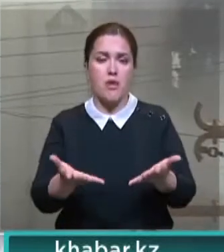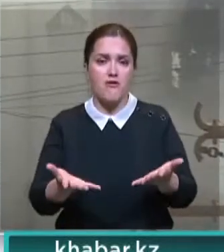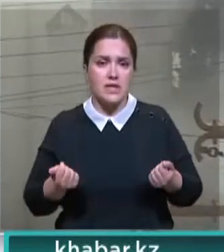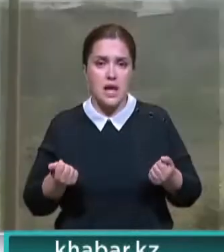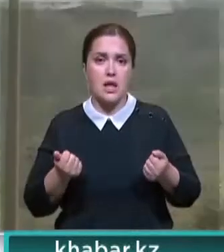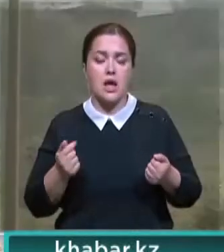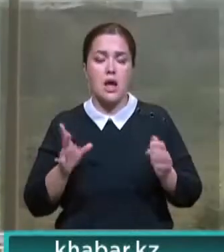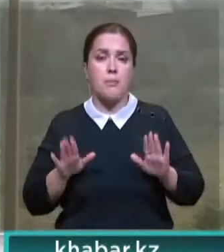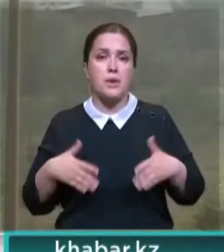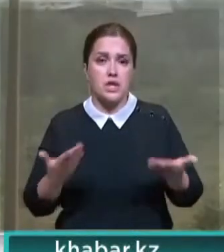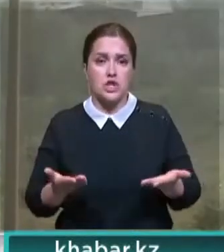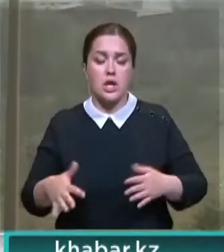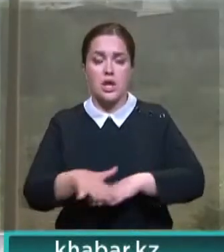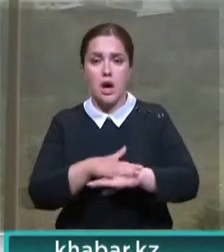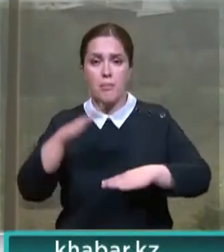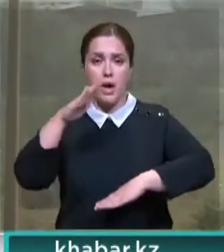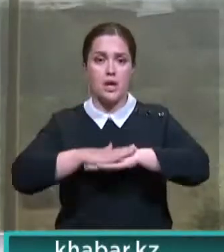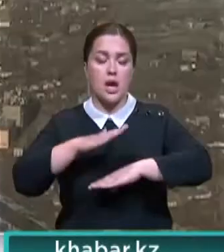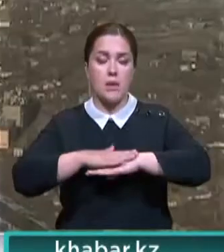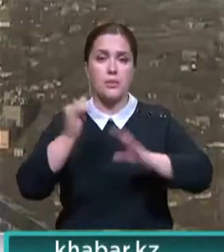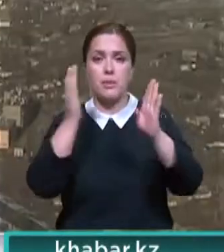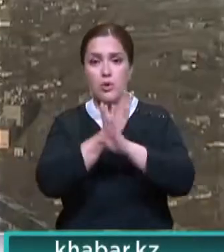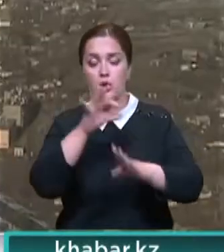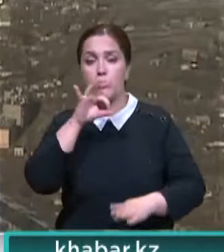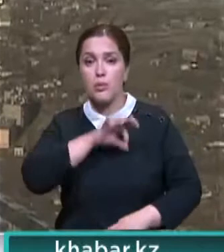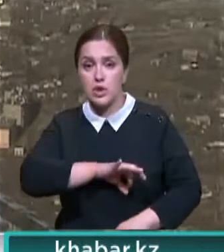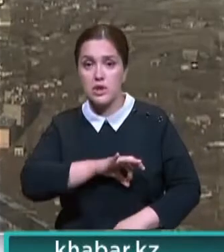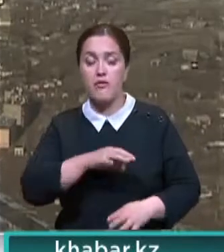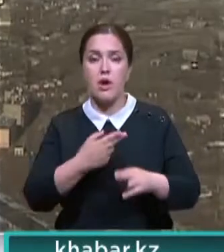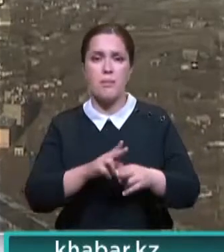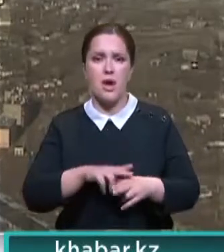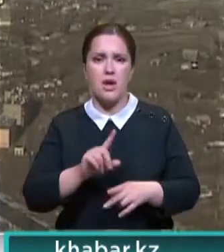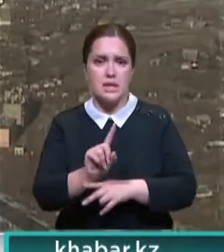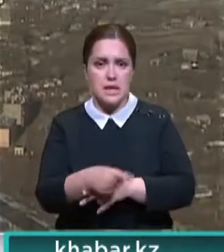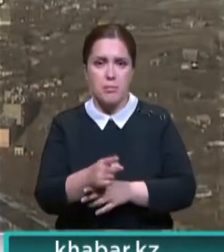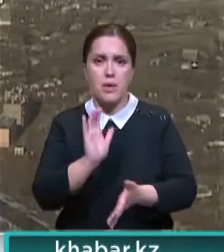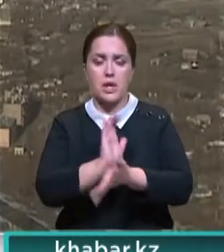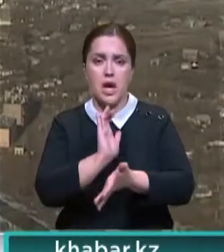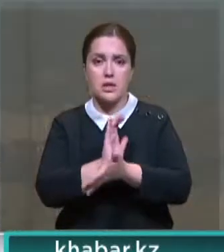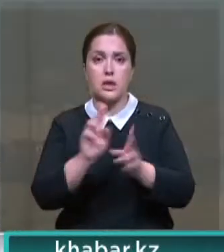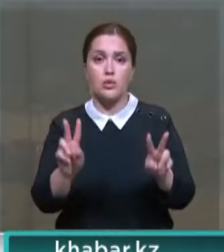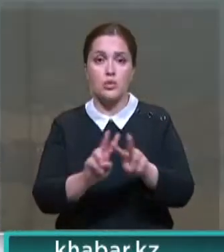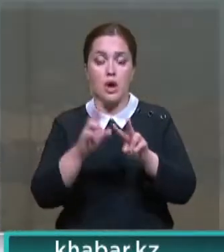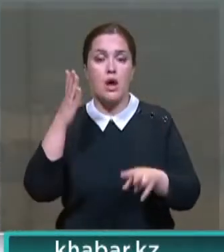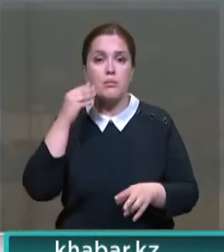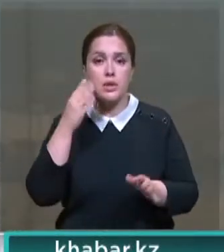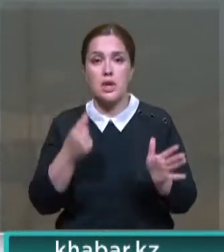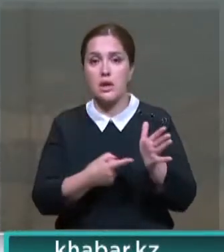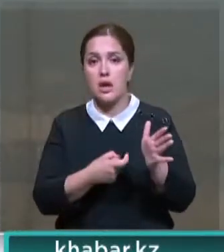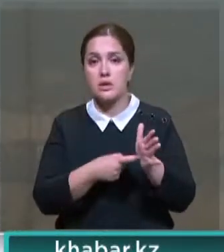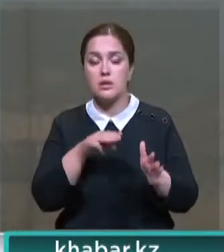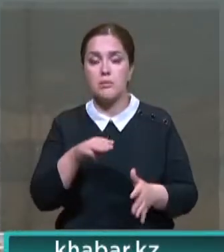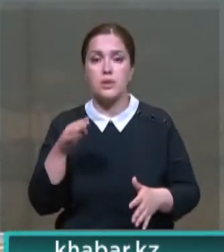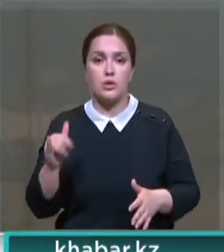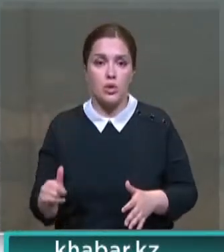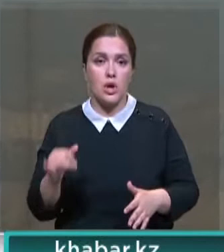предложение общественности, акиматов и природопользователей. Самый грязный воздух сегодня в Нур-Султане, Алматы, Караганде, Тимиртау